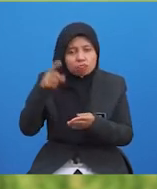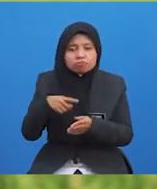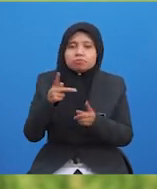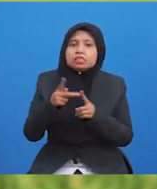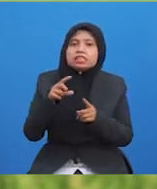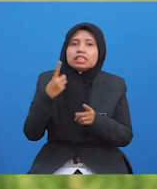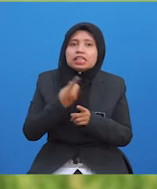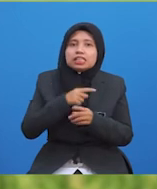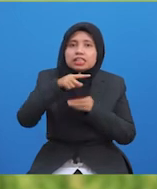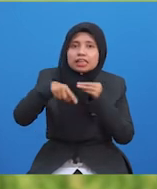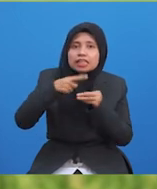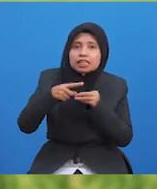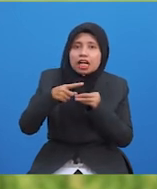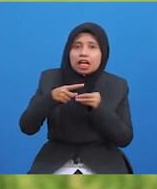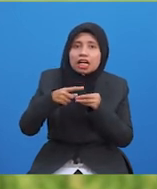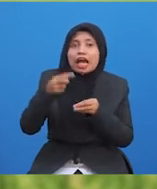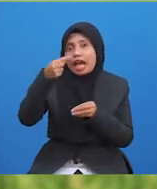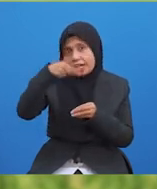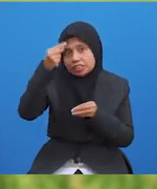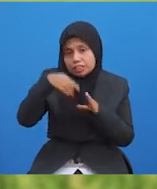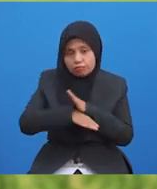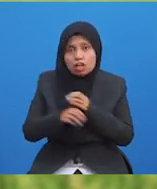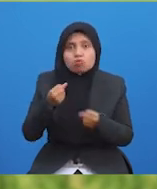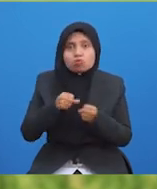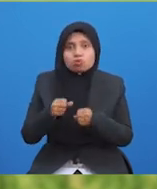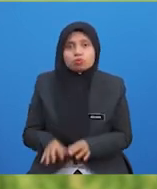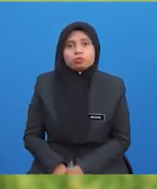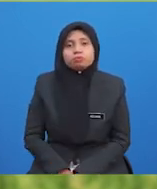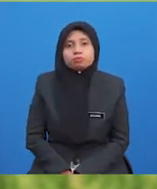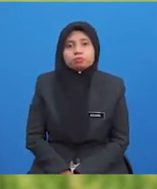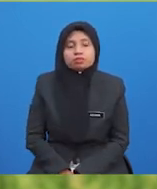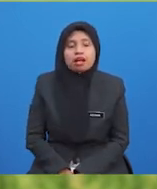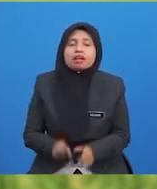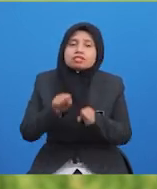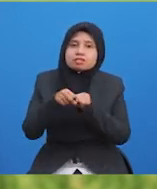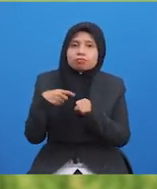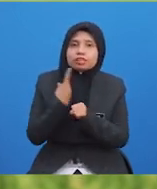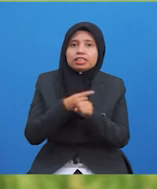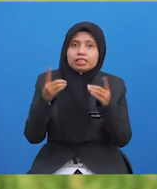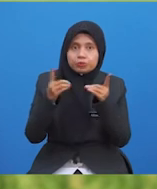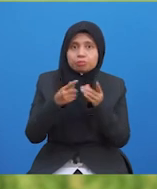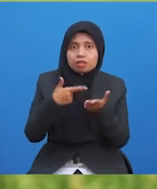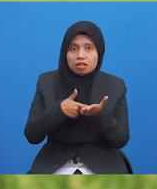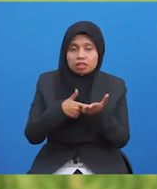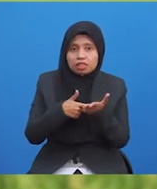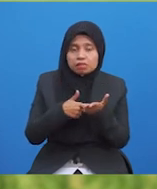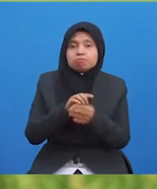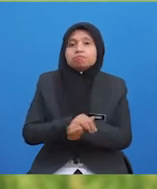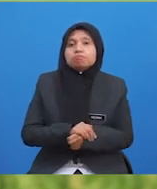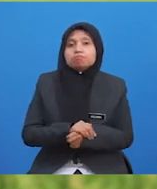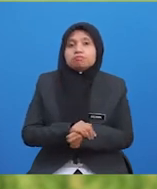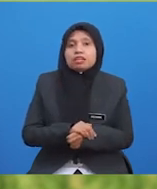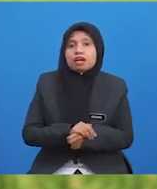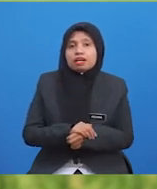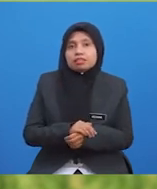kita berkenaan isu keagresifan dalam sukan. Semoga kita berjumpa lagi pada rancangan yang akan